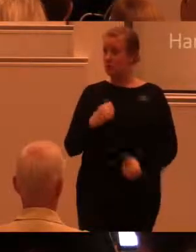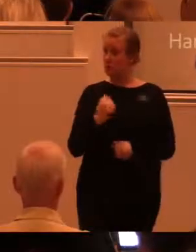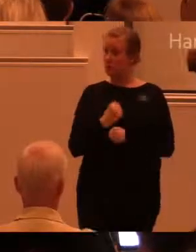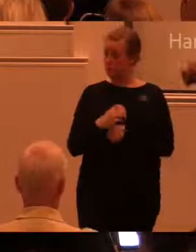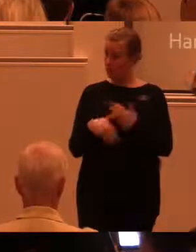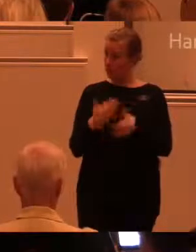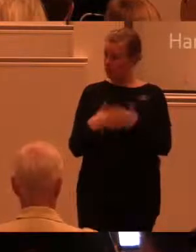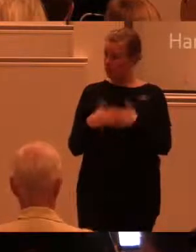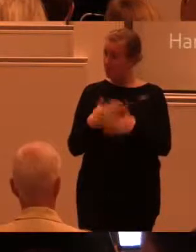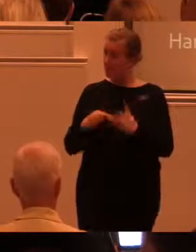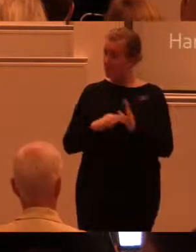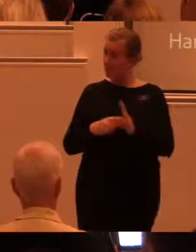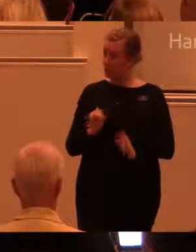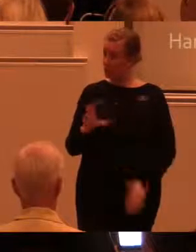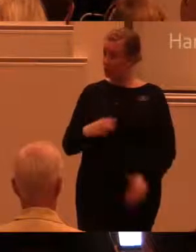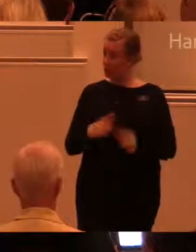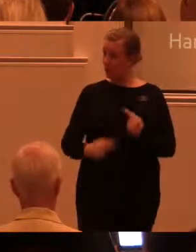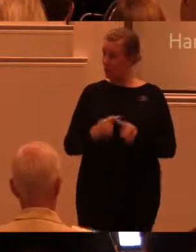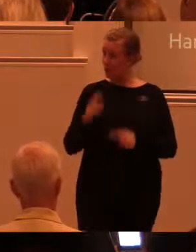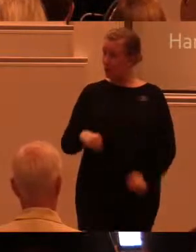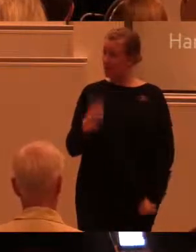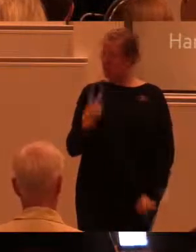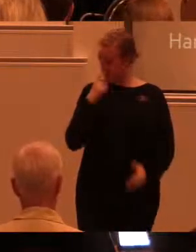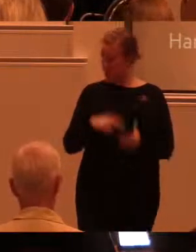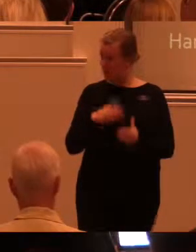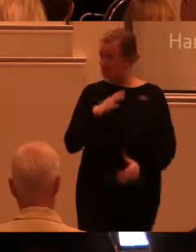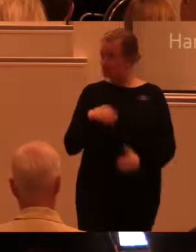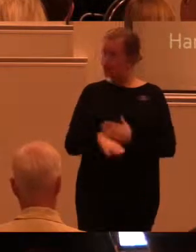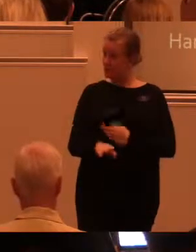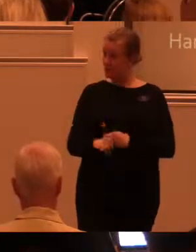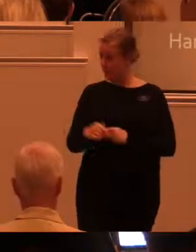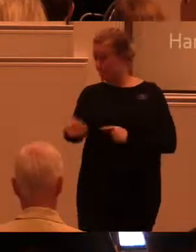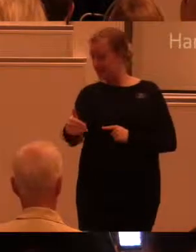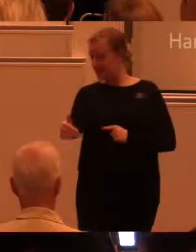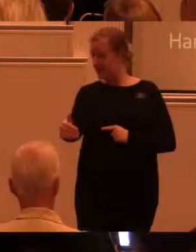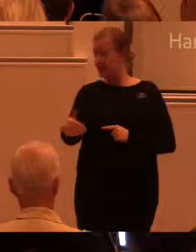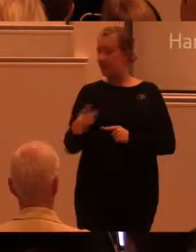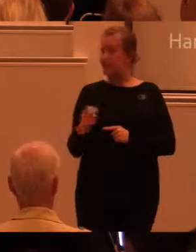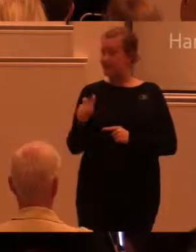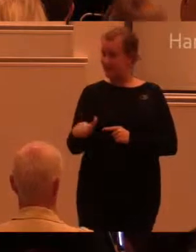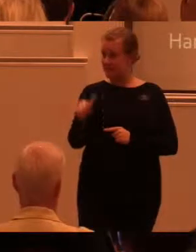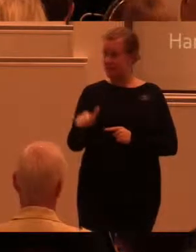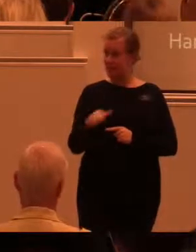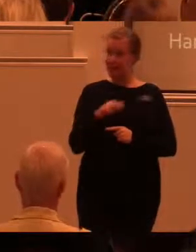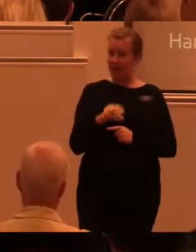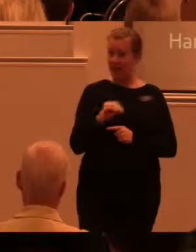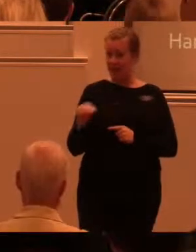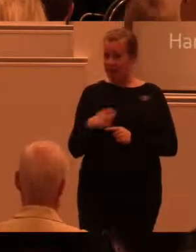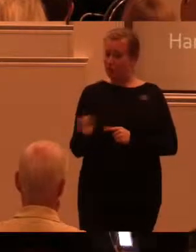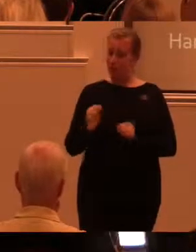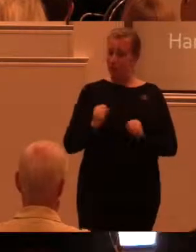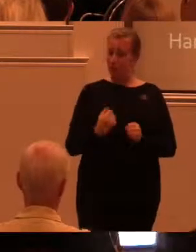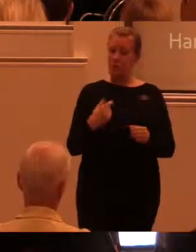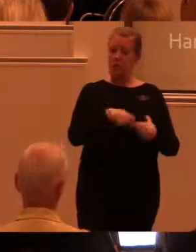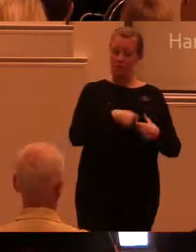strategilösa året. Två av målen gäller under 2016. Och Riksantikvarieämbetet har kopplat sina saker till